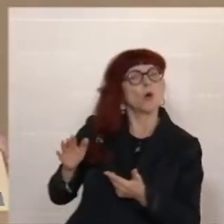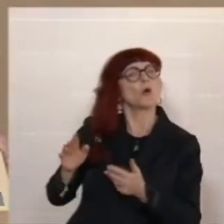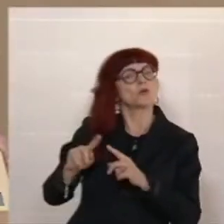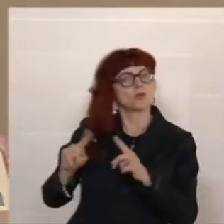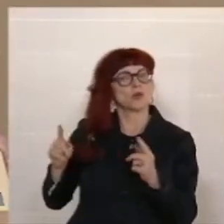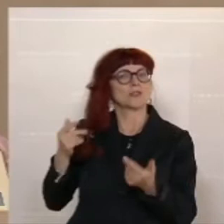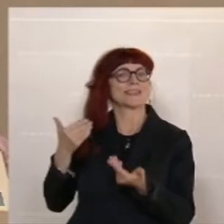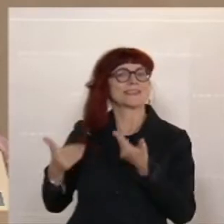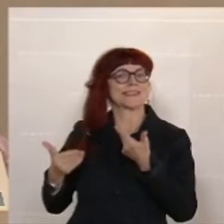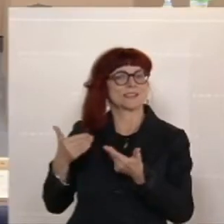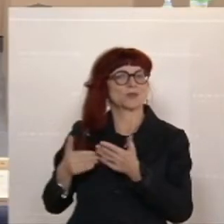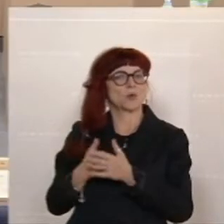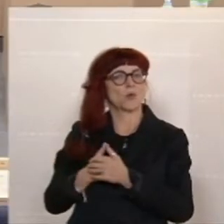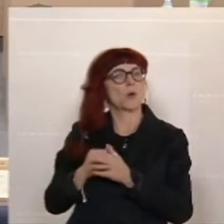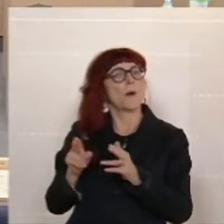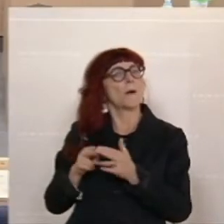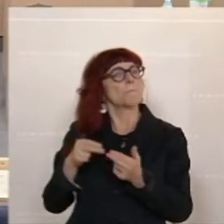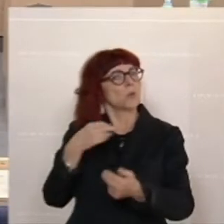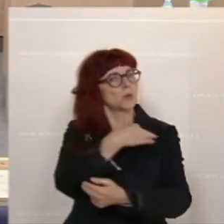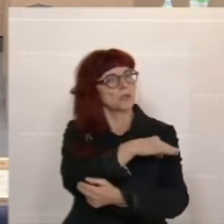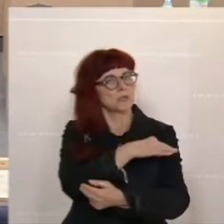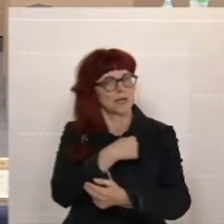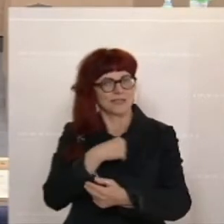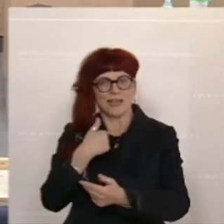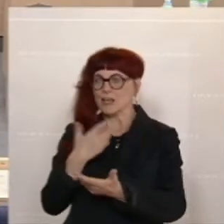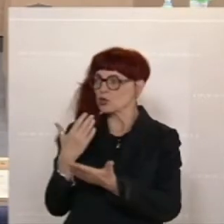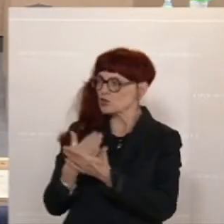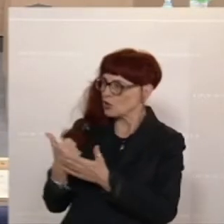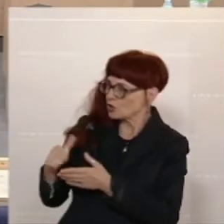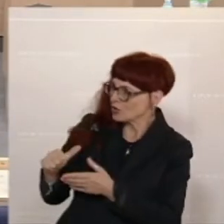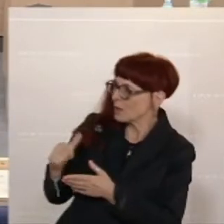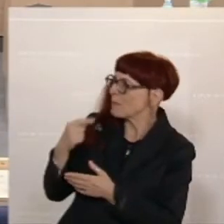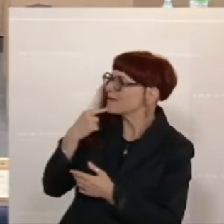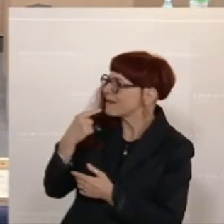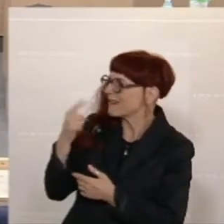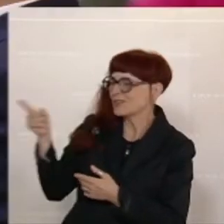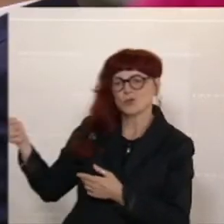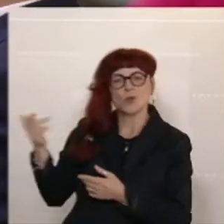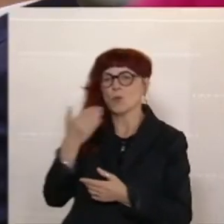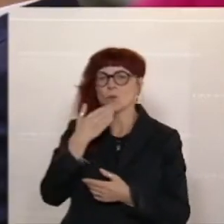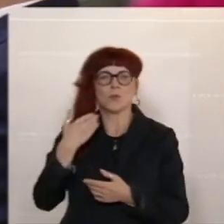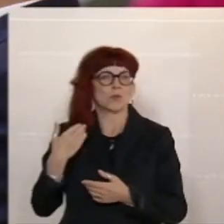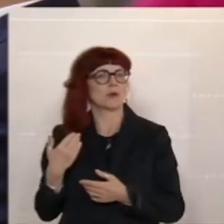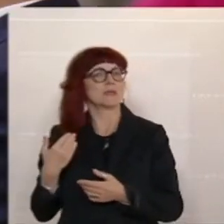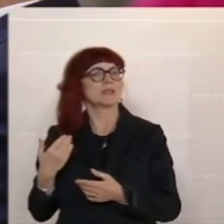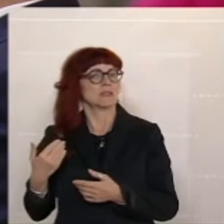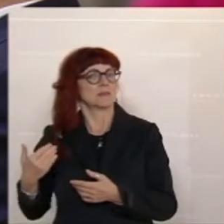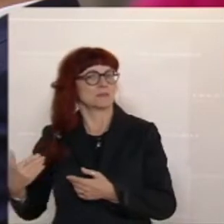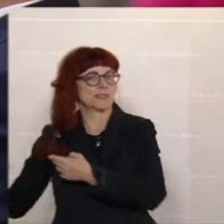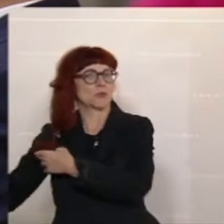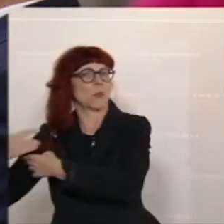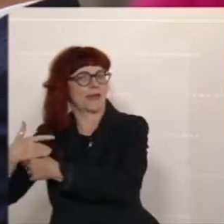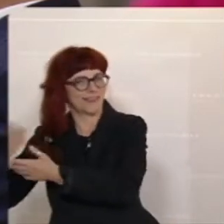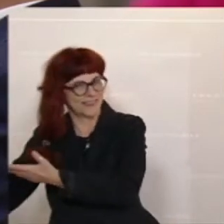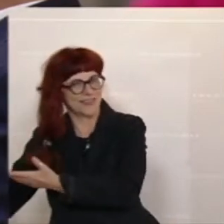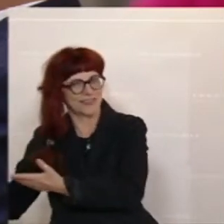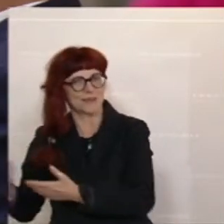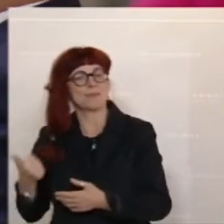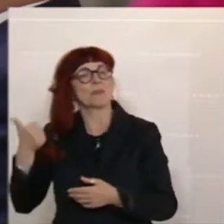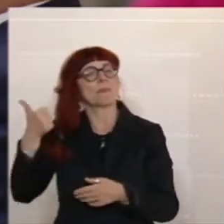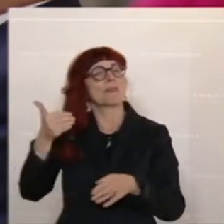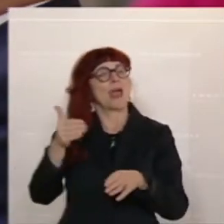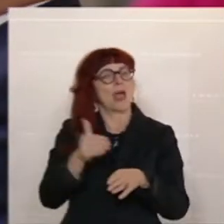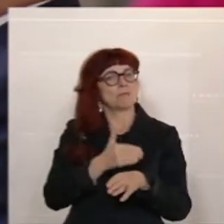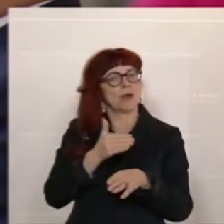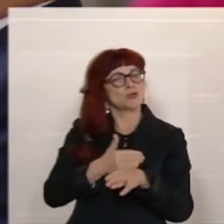an Sie, Herr Bundeskanzler, appelliert. Sie waren leider daran nicht teilgenommen. Ein Beispiel habe ich damals genannt und da Sie heute da sind, möchte ich dieses